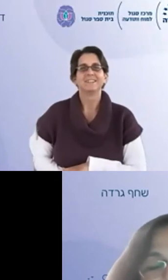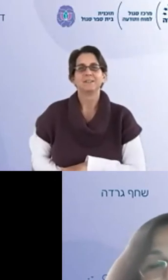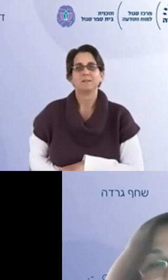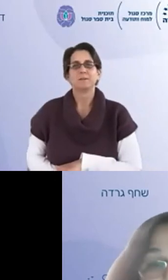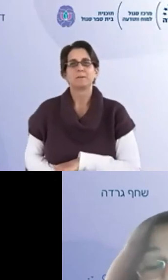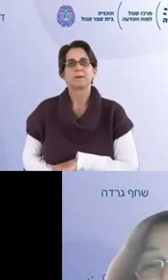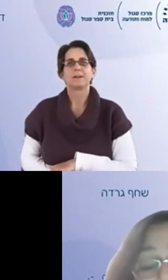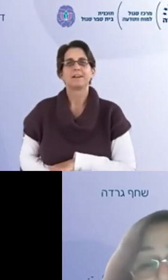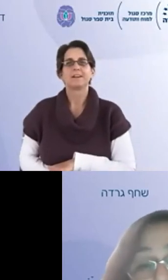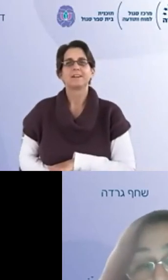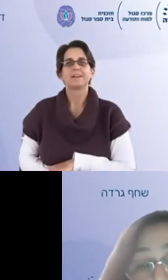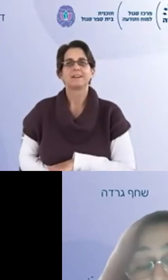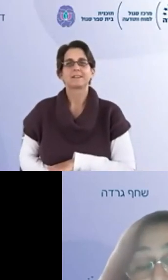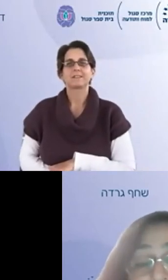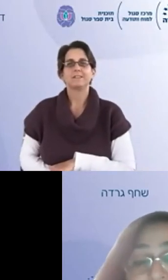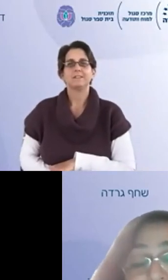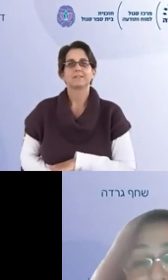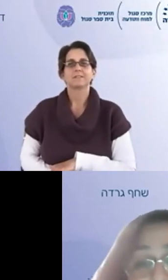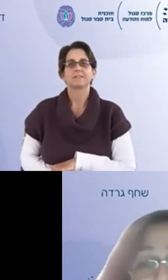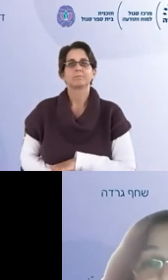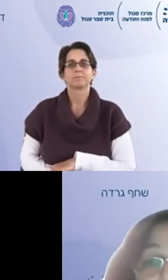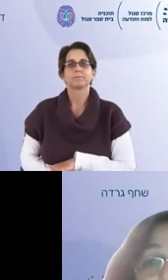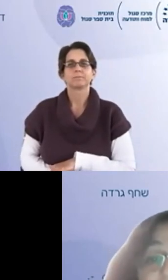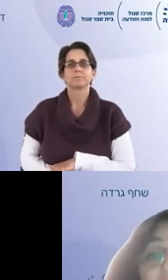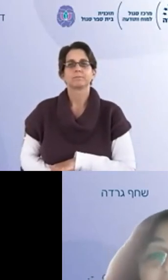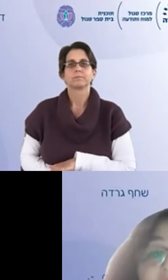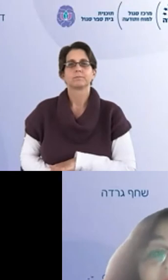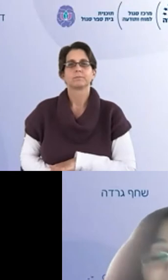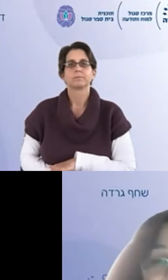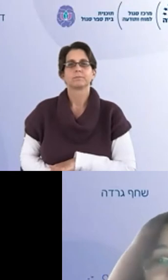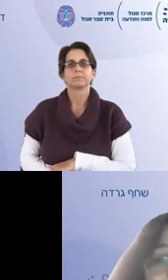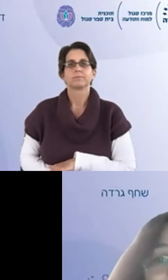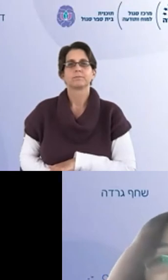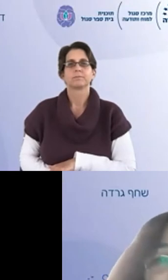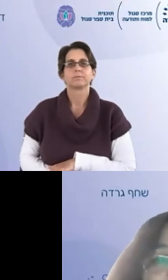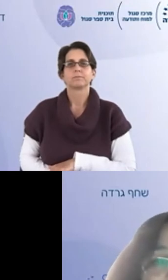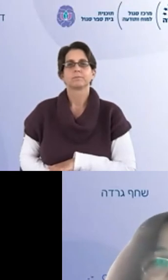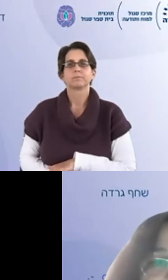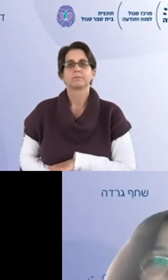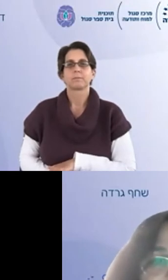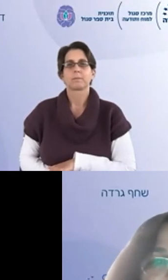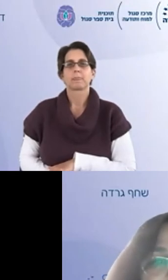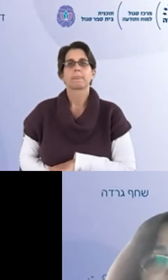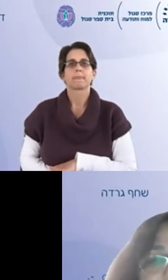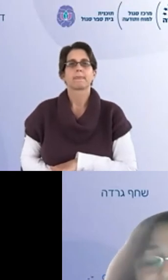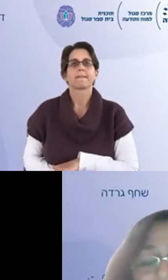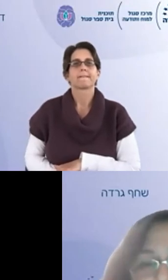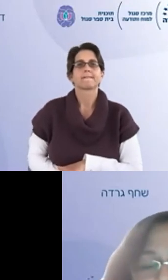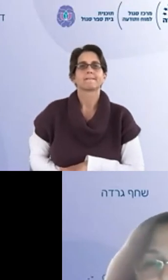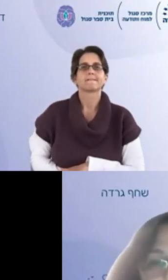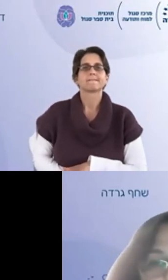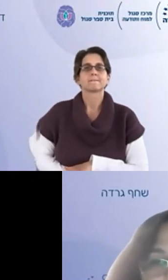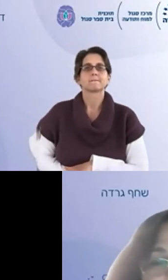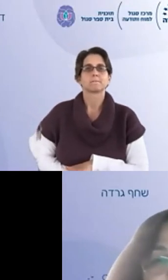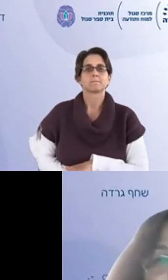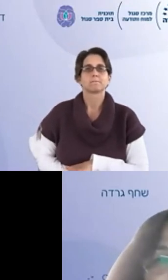אז אני אגיד שהאיכויות של המיינד פונס קודם כל ללמוד לתרגל וללמוד להרגיש וכל